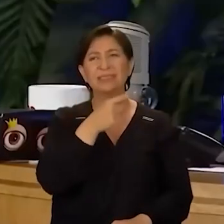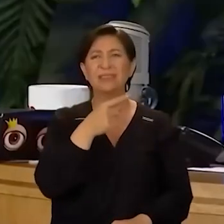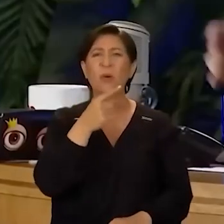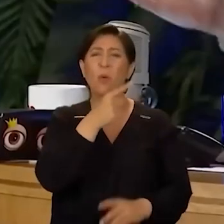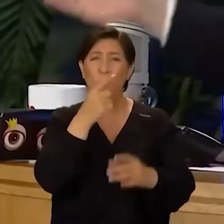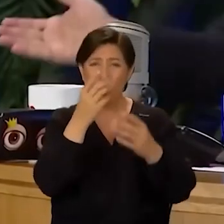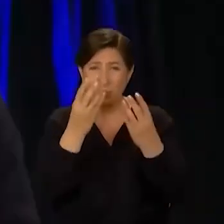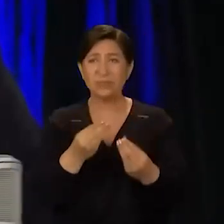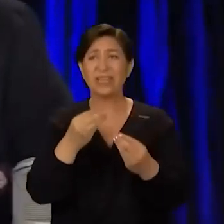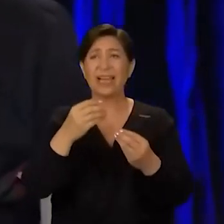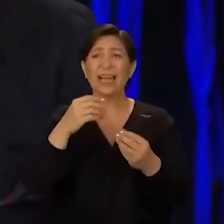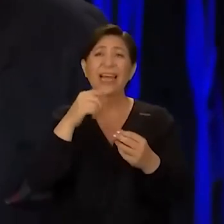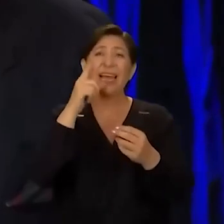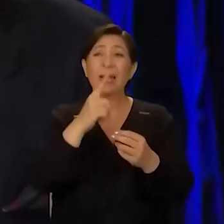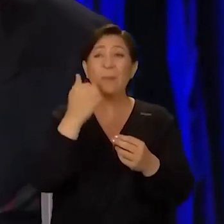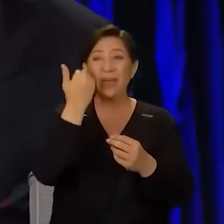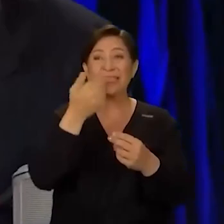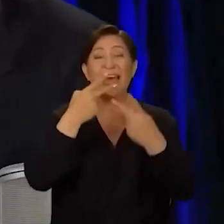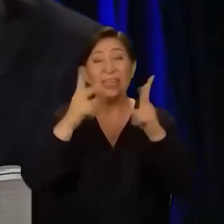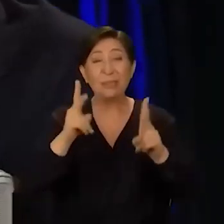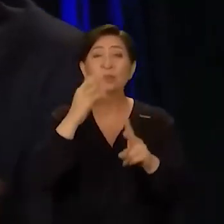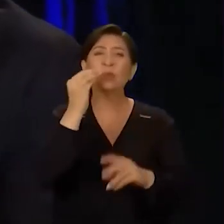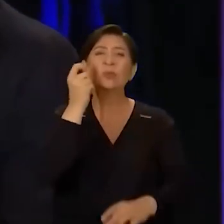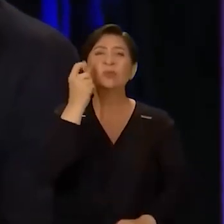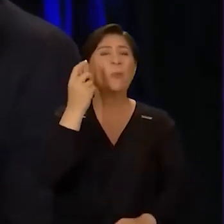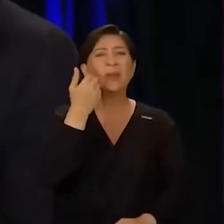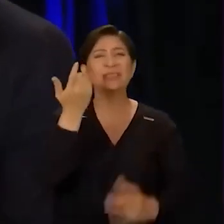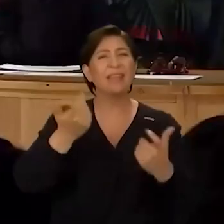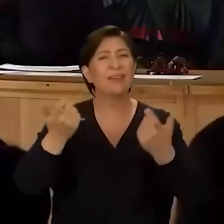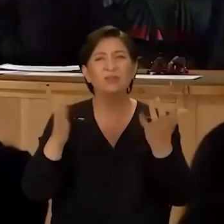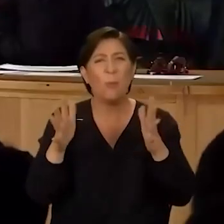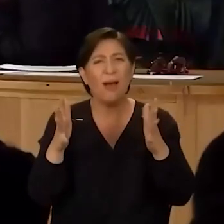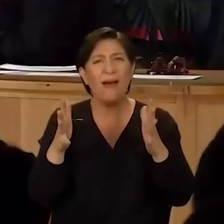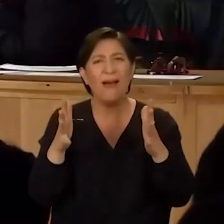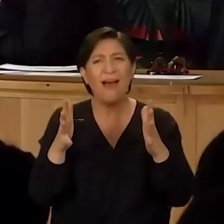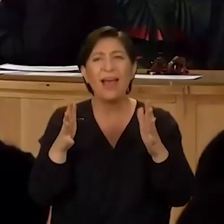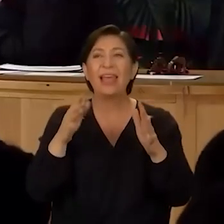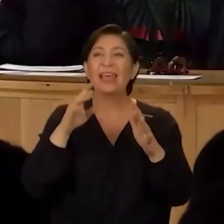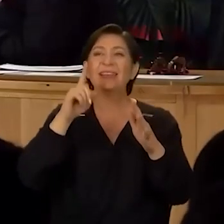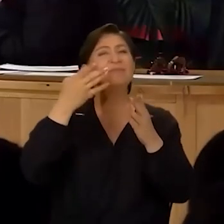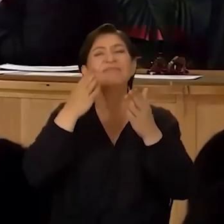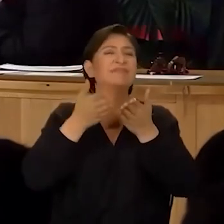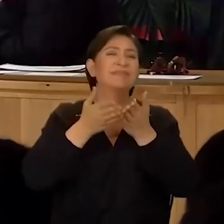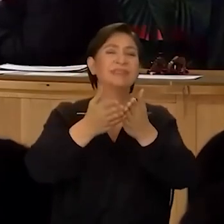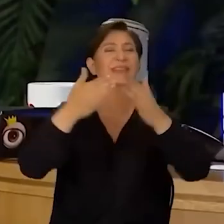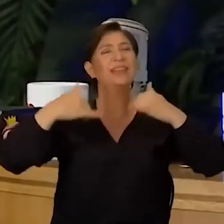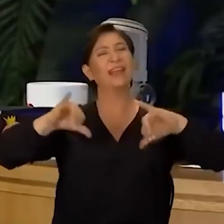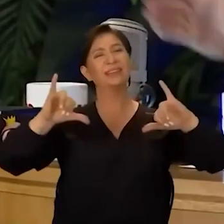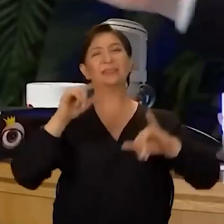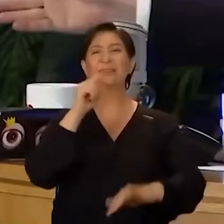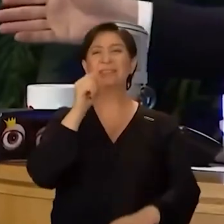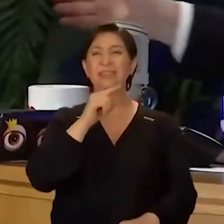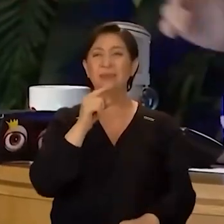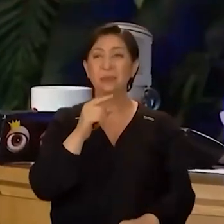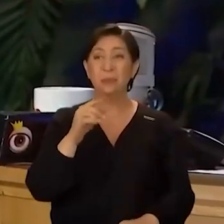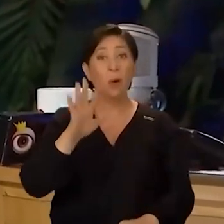onu… İyi ki Beyazıt'ı açtım. Hakikaten çok özlüyorum. Nerede acaba? Yani… Kesin tekne de tatil yapıyordur. Tekne de.